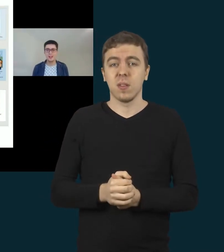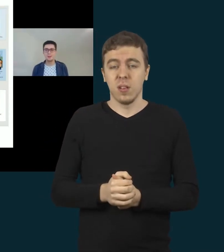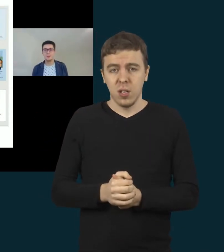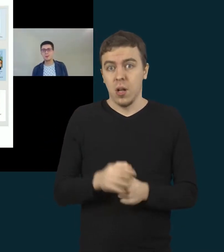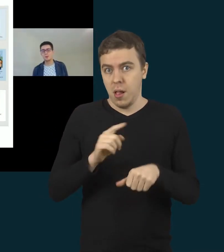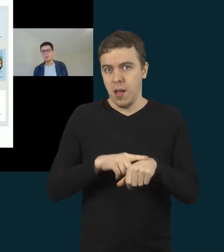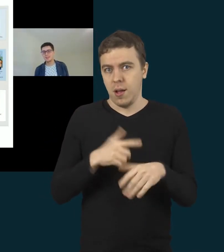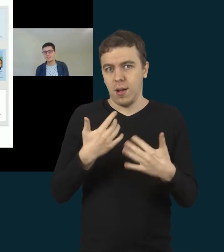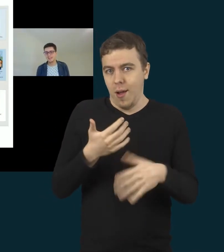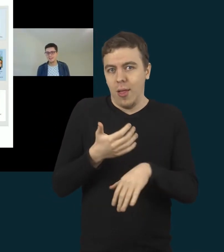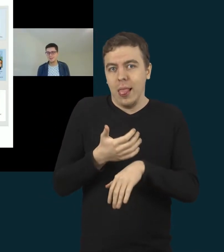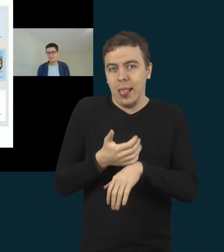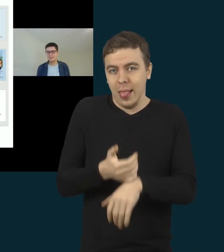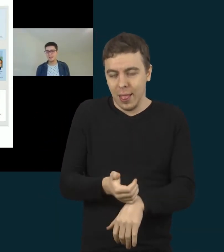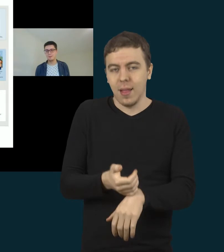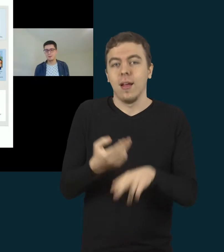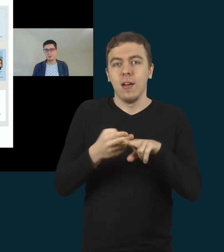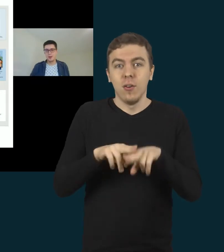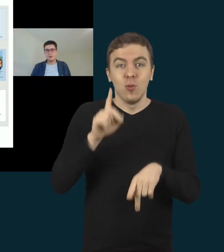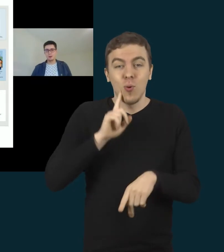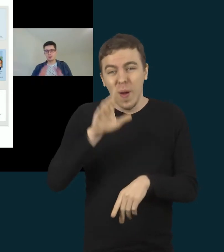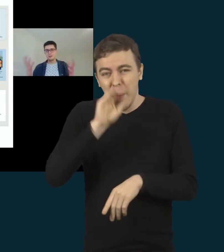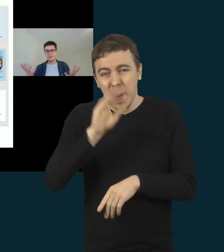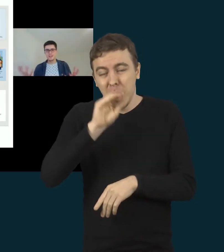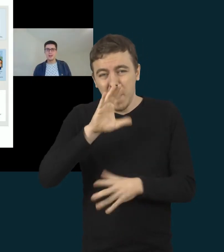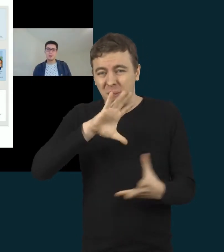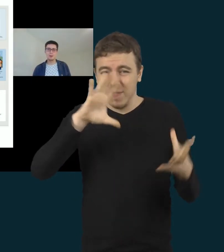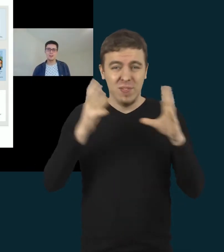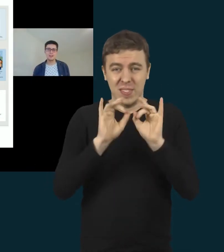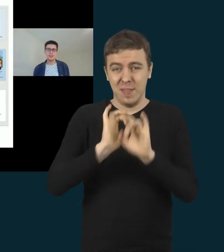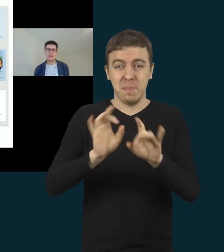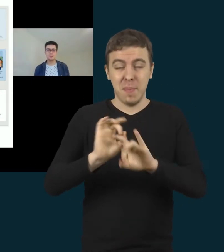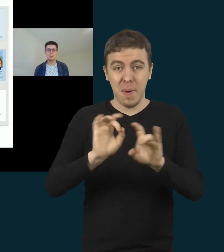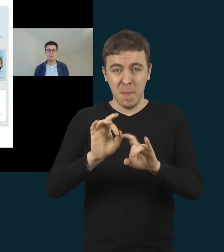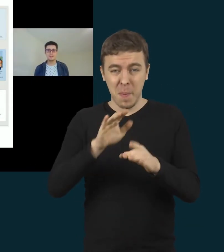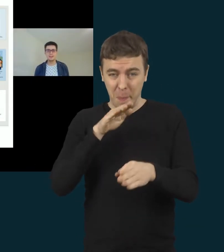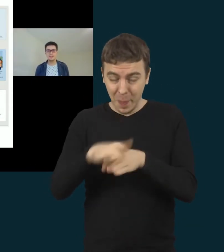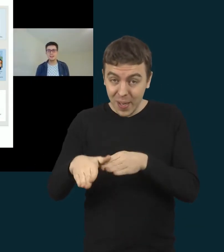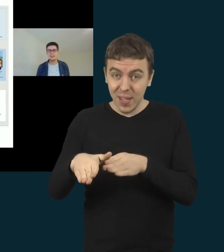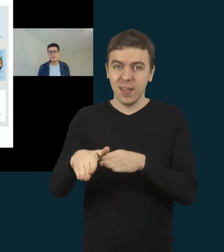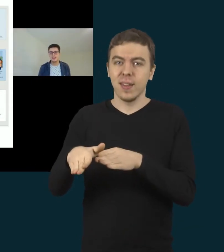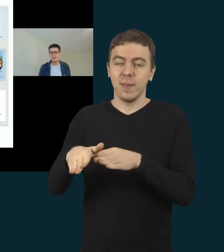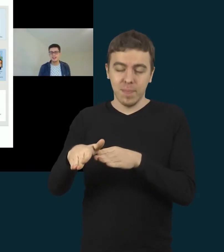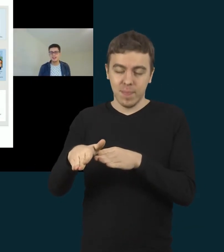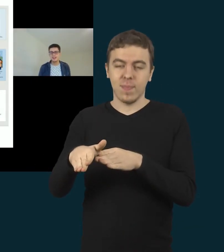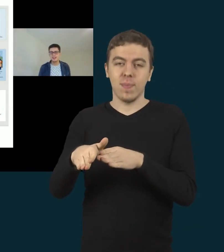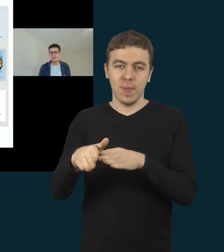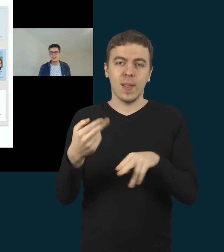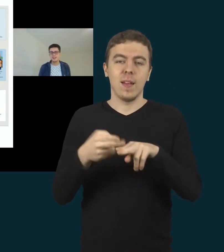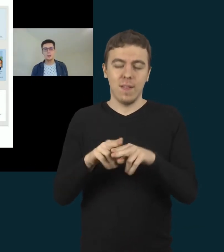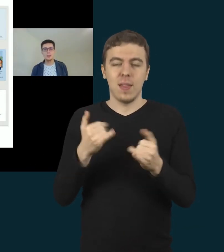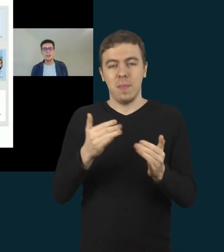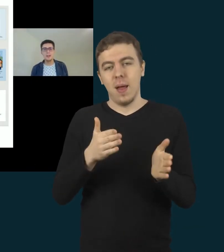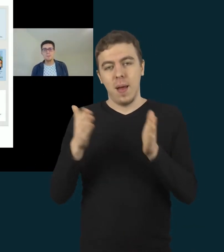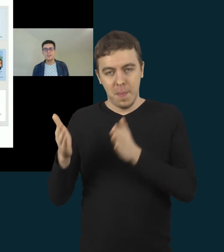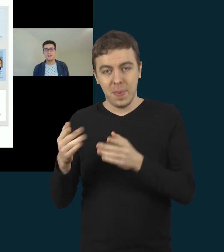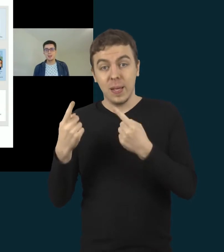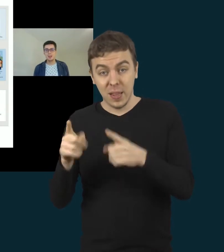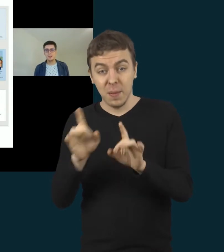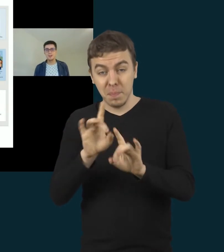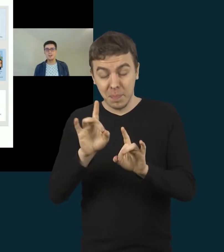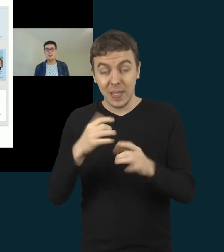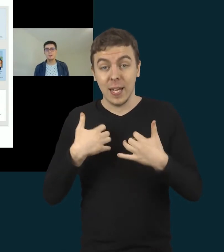pritrūks, tai kad visgi visą tą modelį galėtume pristatyti. Tai pereinam toliau ir tas